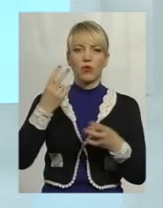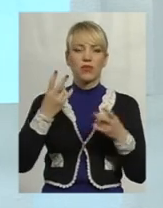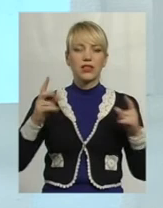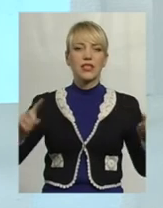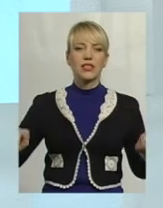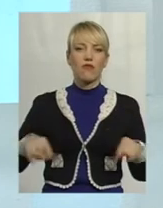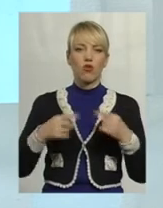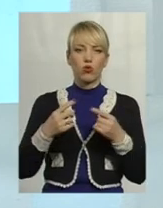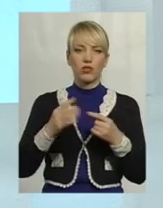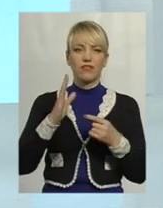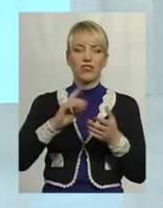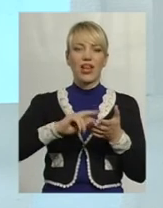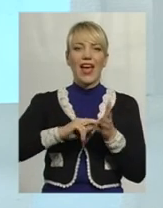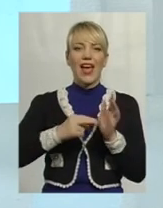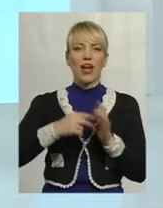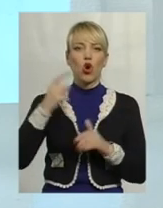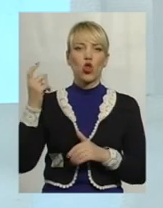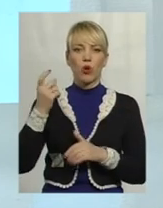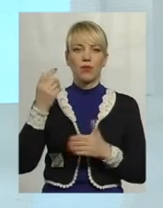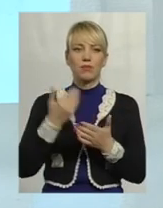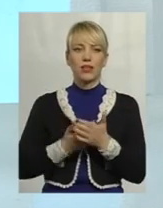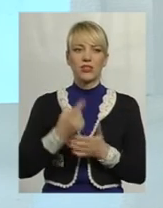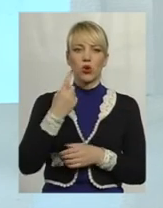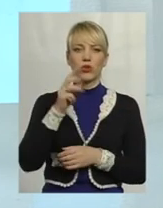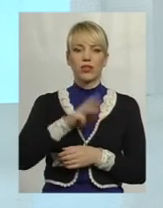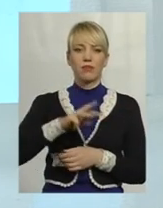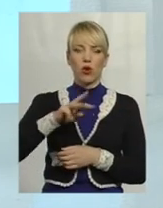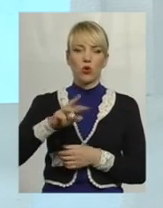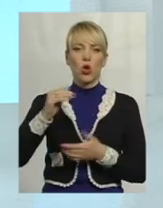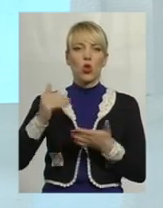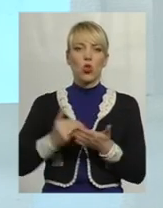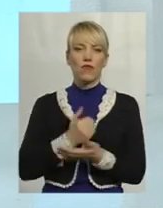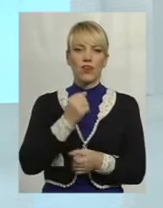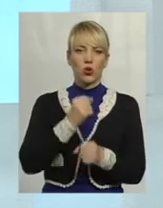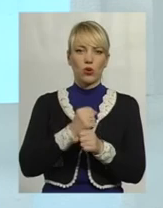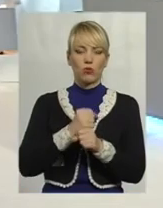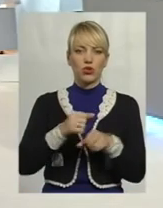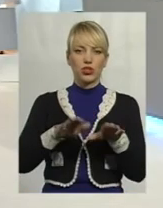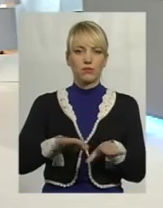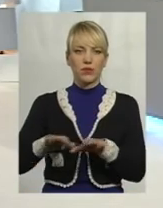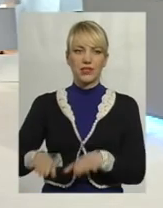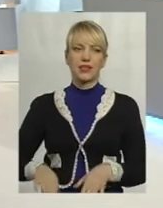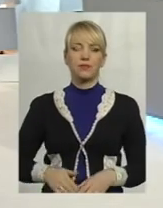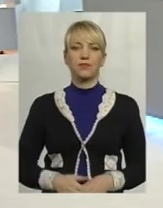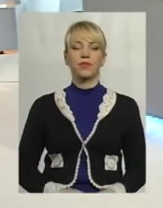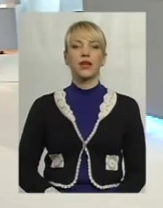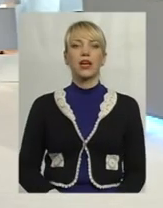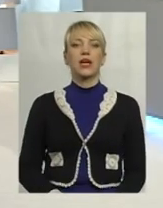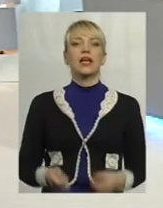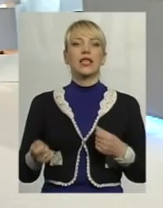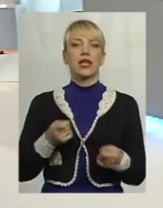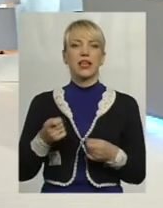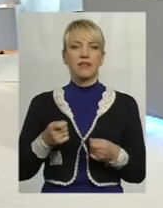в економіці близько одного мільйону нових робочих місць. Власне, керівник